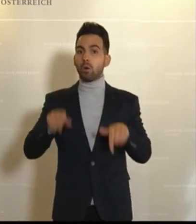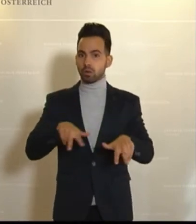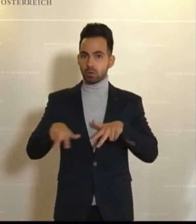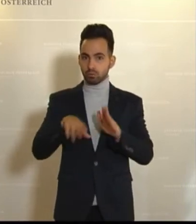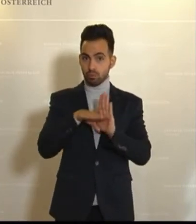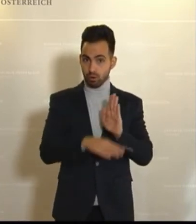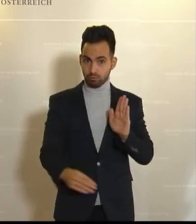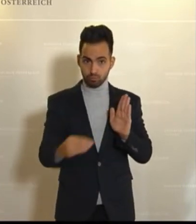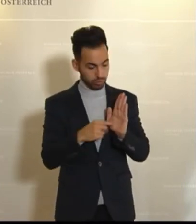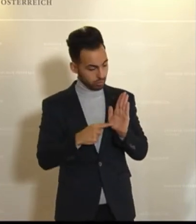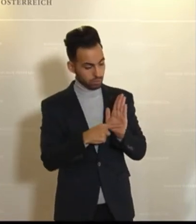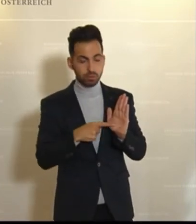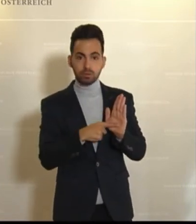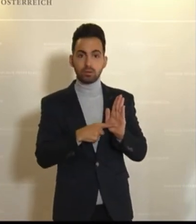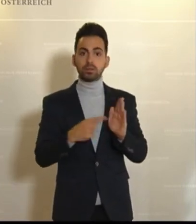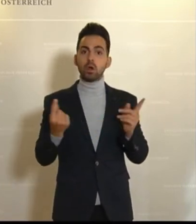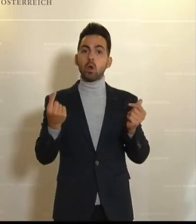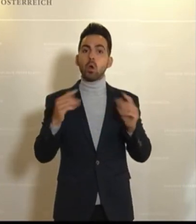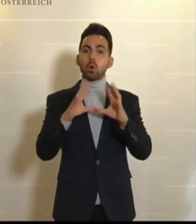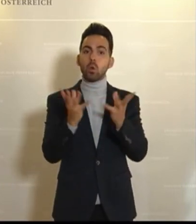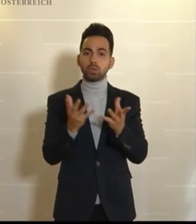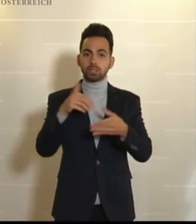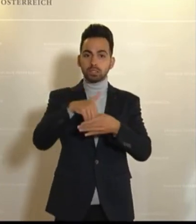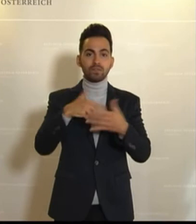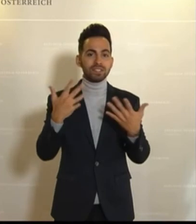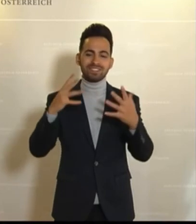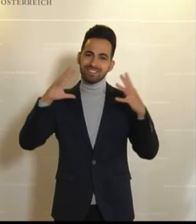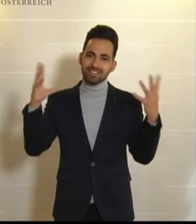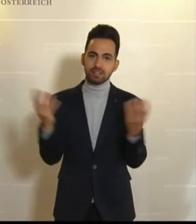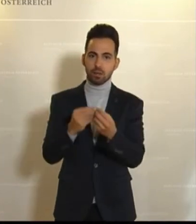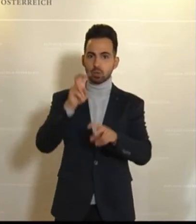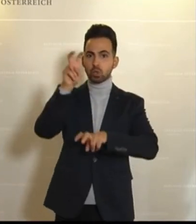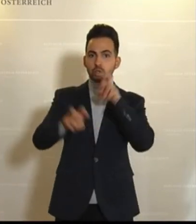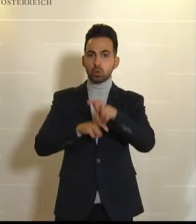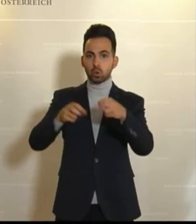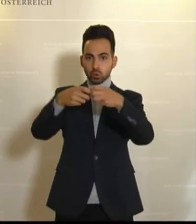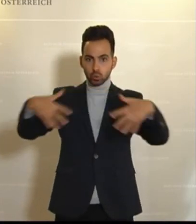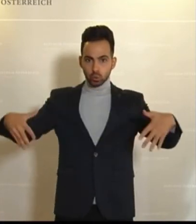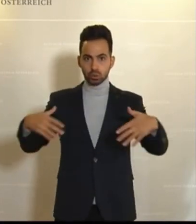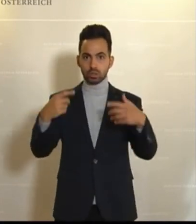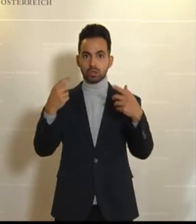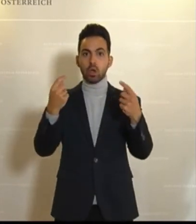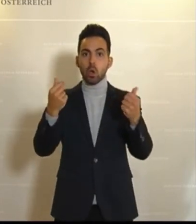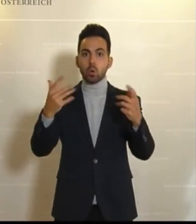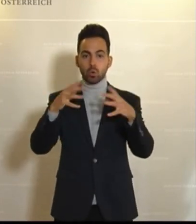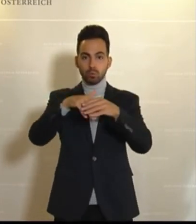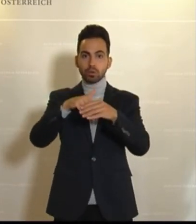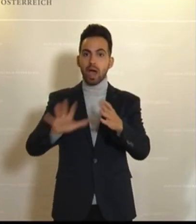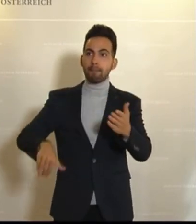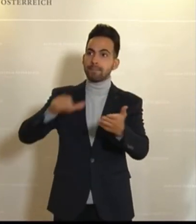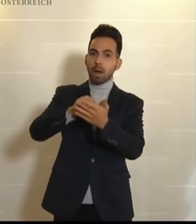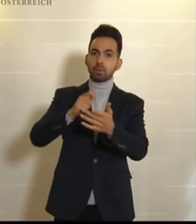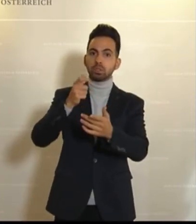steht. Das ist eine Ökologisierung der gesamten Steuerstruktur, eine Ökologisierung der kompletten Abgabenstruktur, der